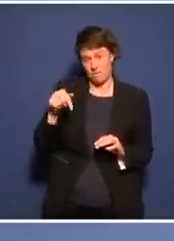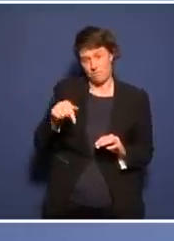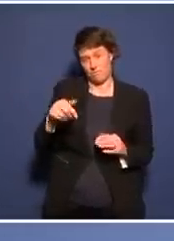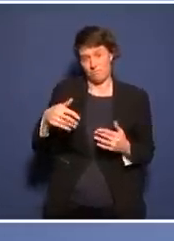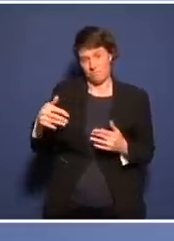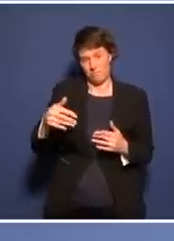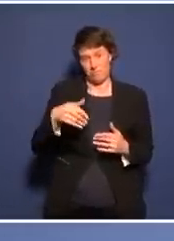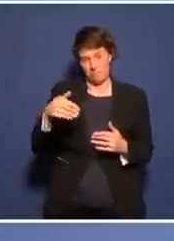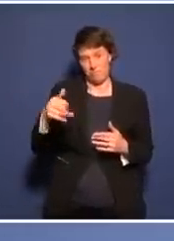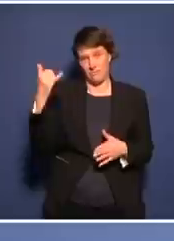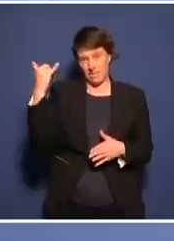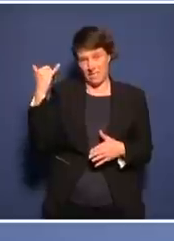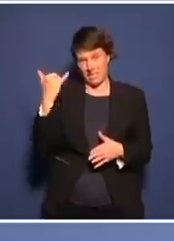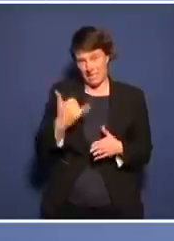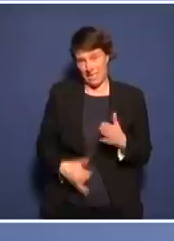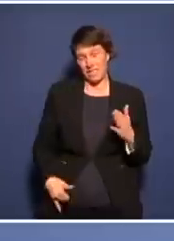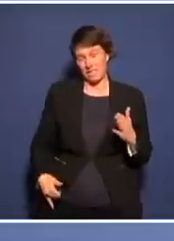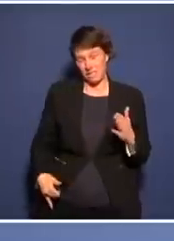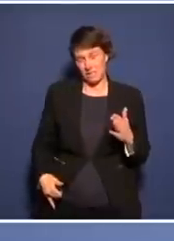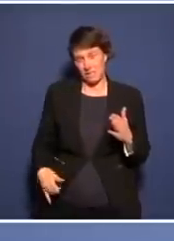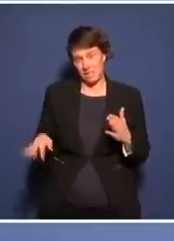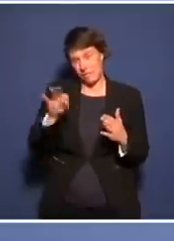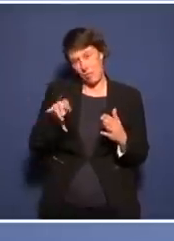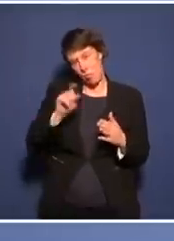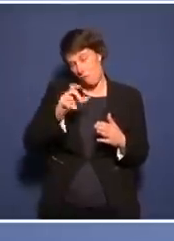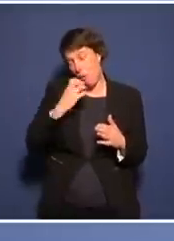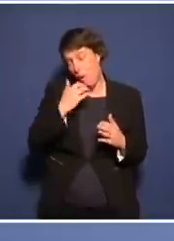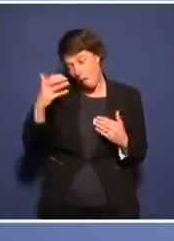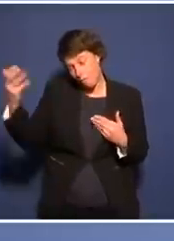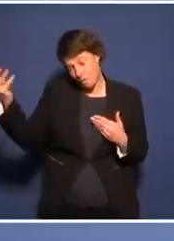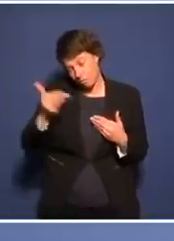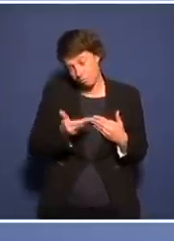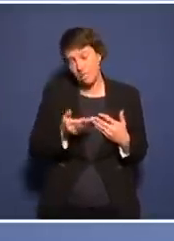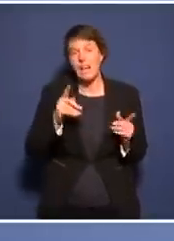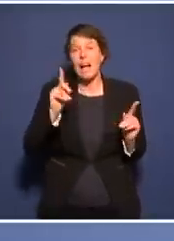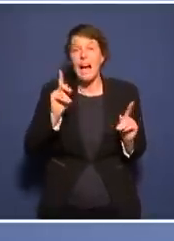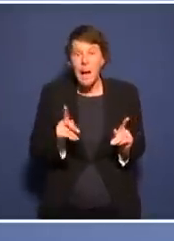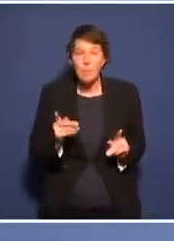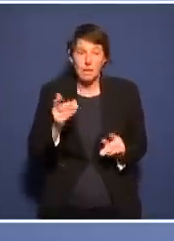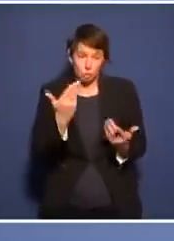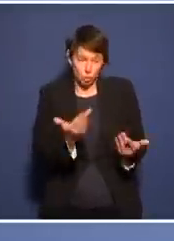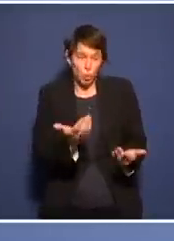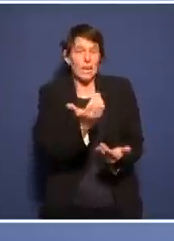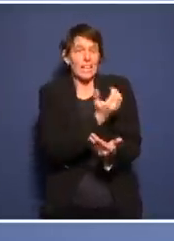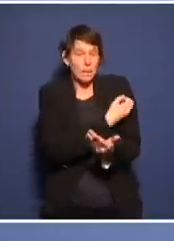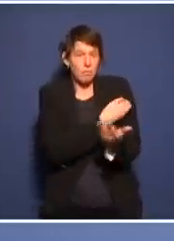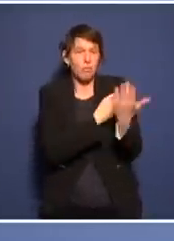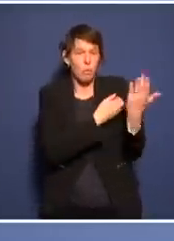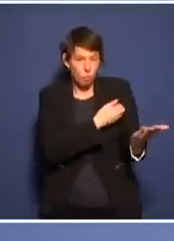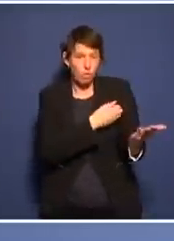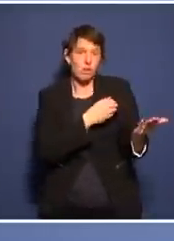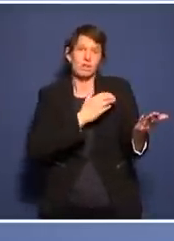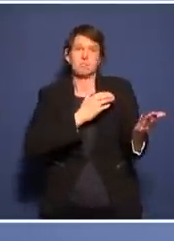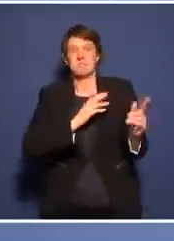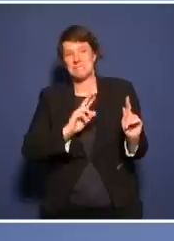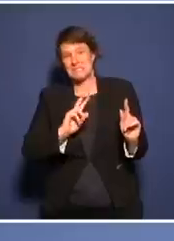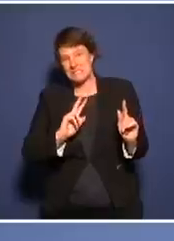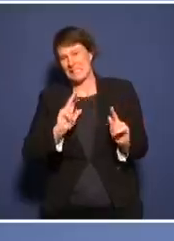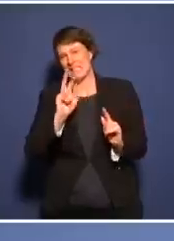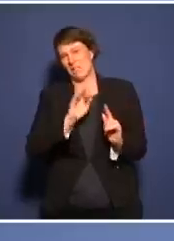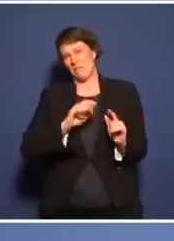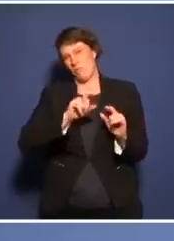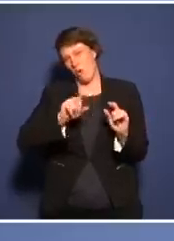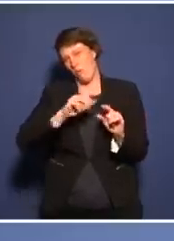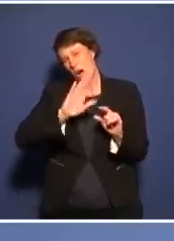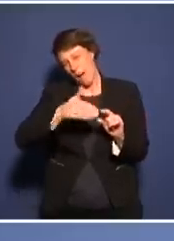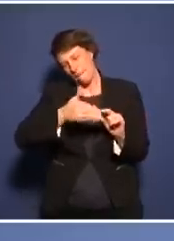nicht gesagt wird und wie man sich in Widersprüche verwickelt. Vielen Dank fürs Zuschauen. Bleiben Sie dabei, abonnieren Sie, gehen Sie